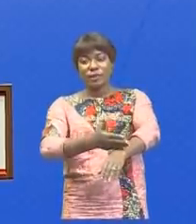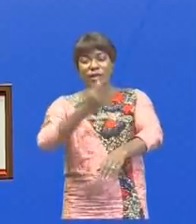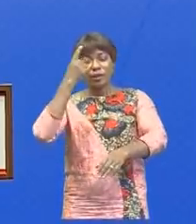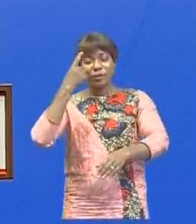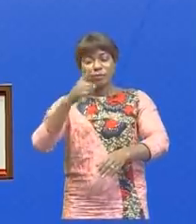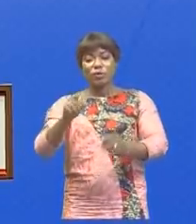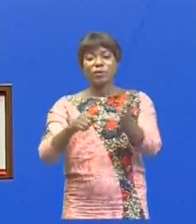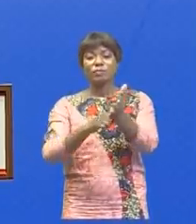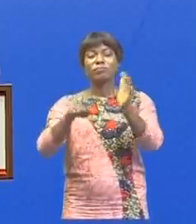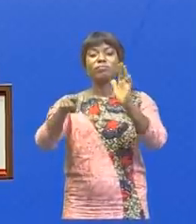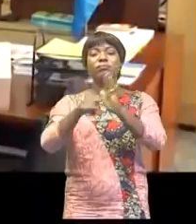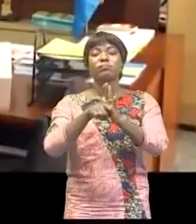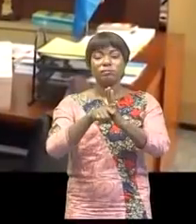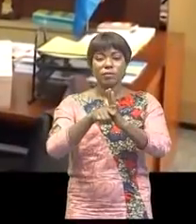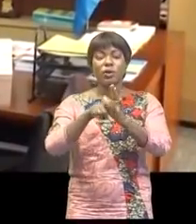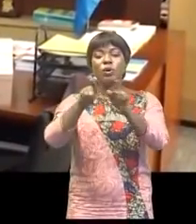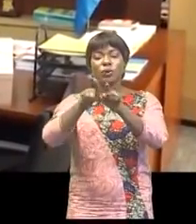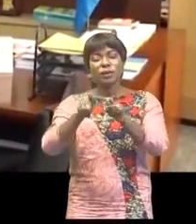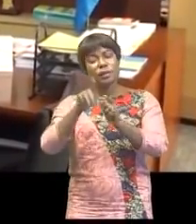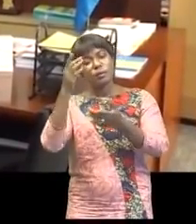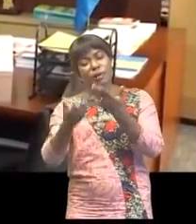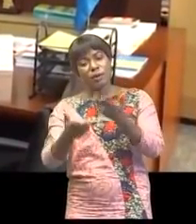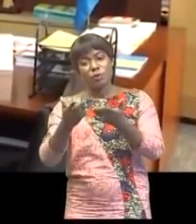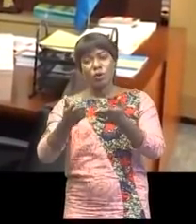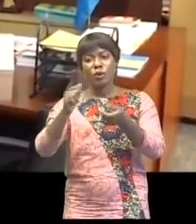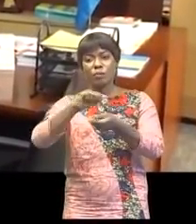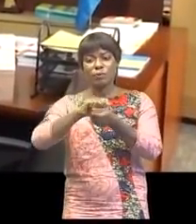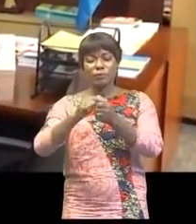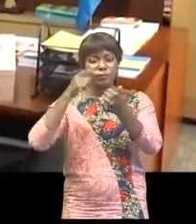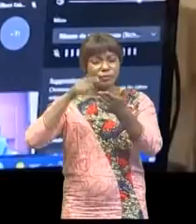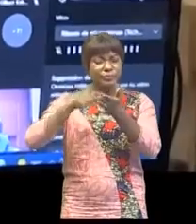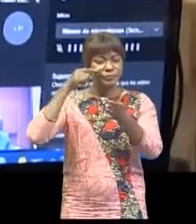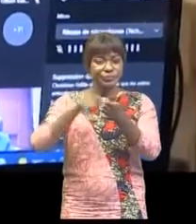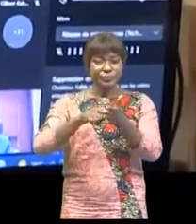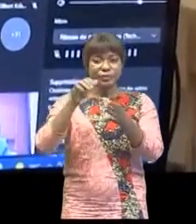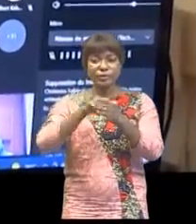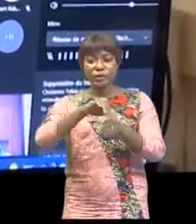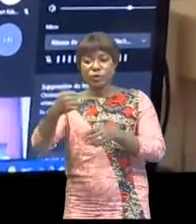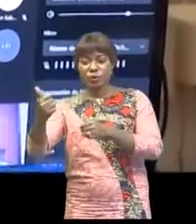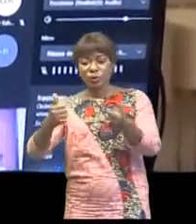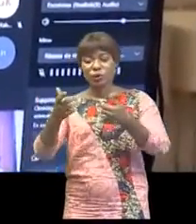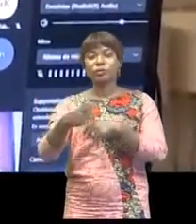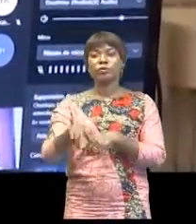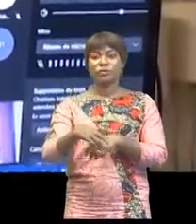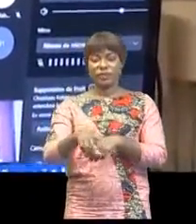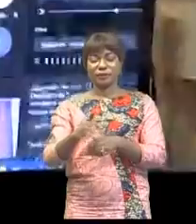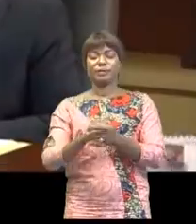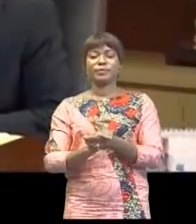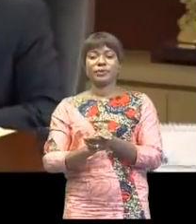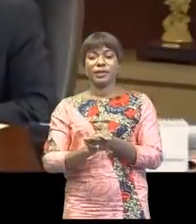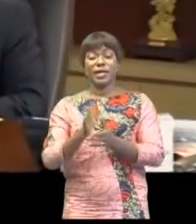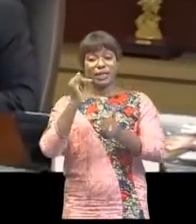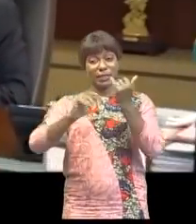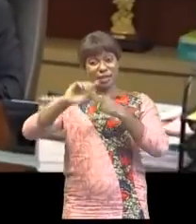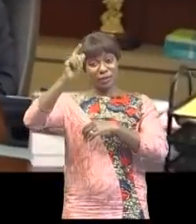cas positifs au Covid-19, contrairement à la situation observée dans les autres provinces. Si